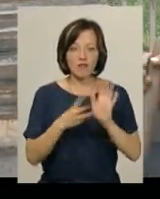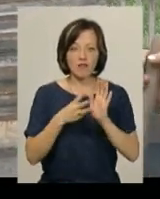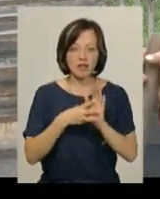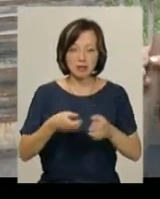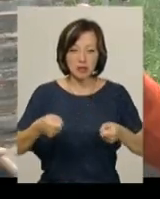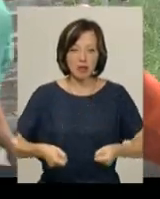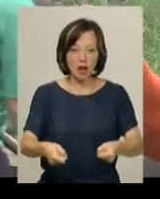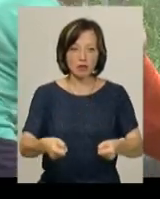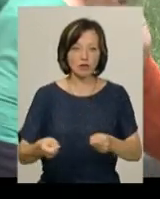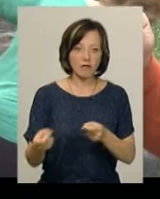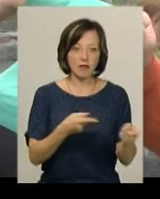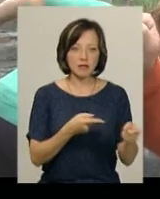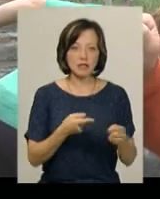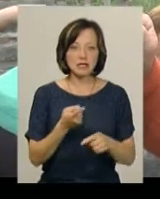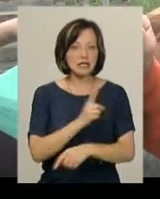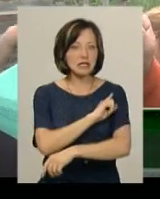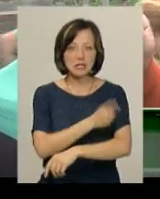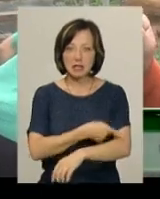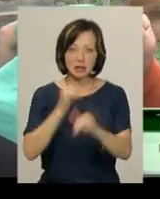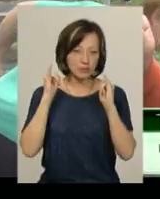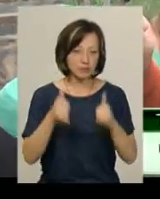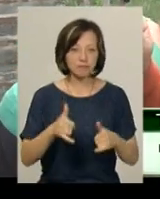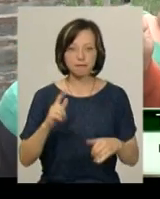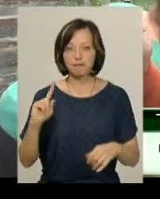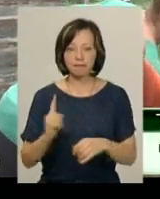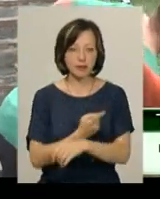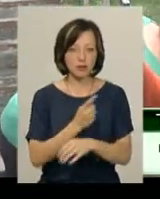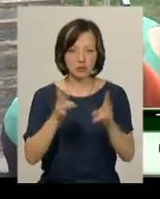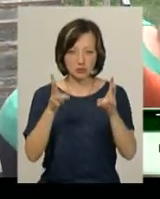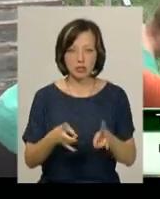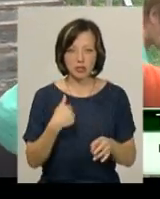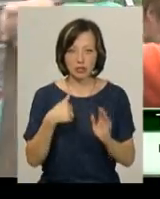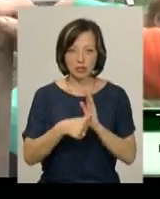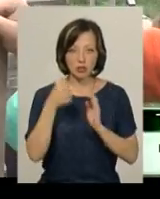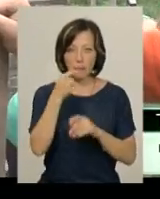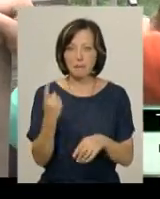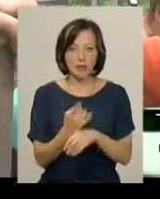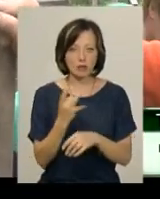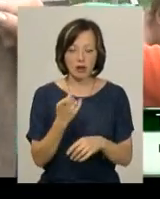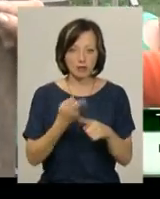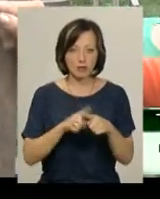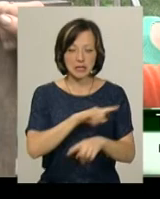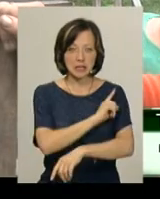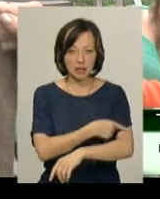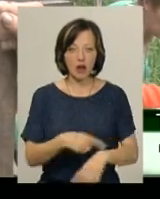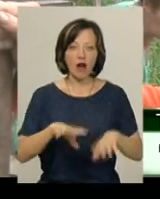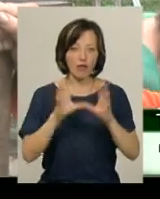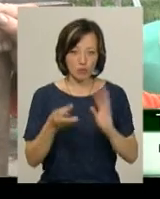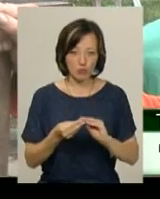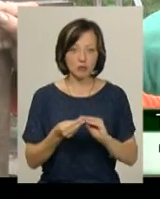вивезли звідси. Це така сильна сихія, вперше. От за 6 років, що я тут, перший раз, що так сильно. А так,